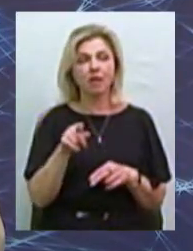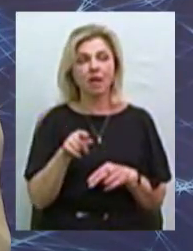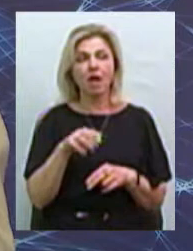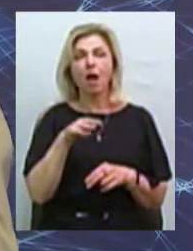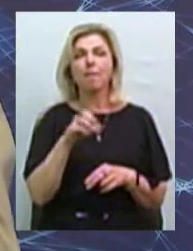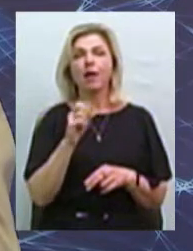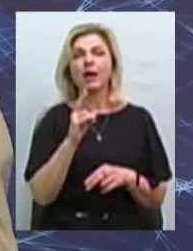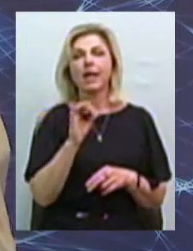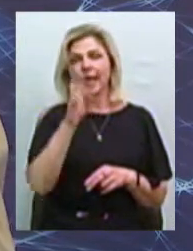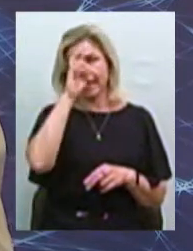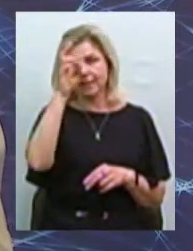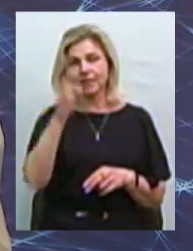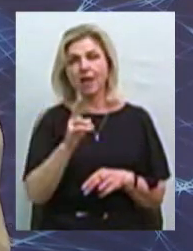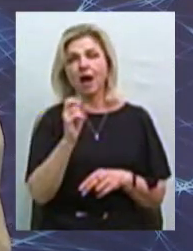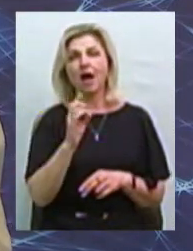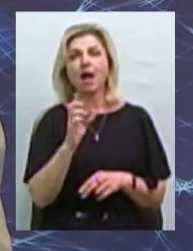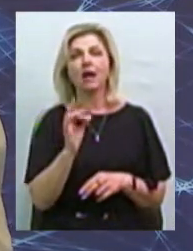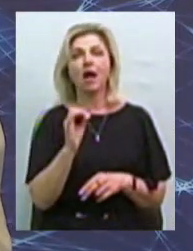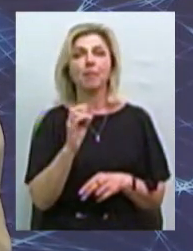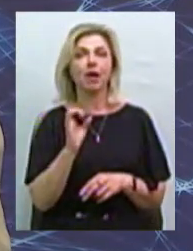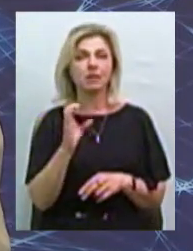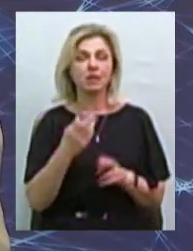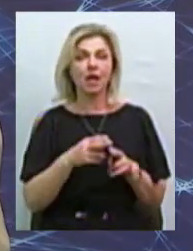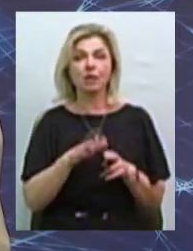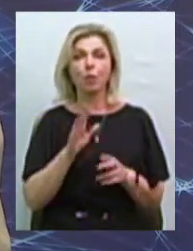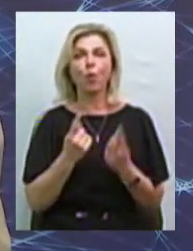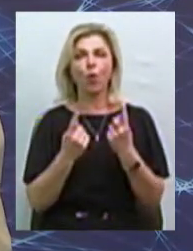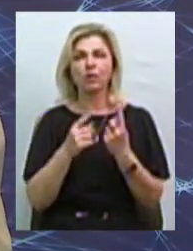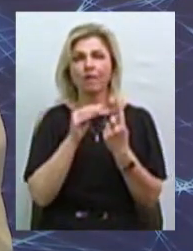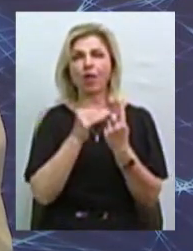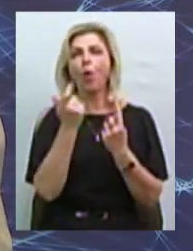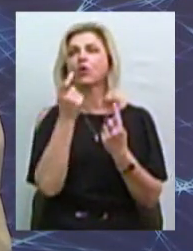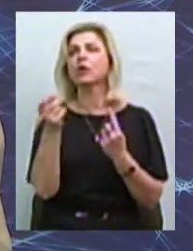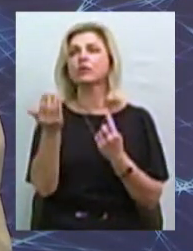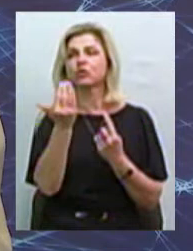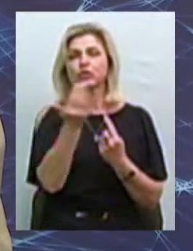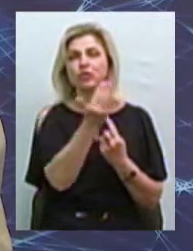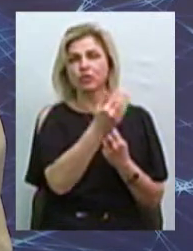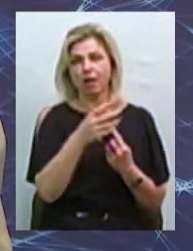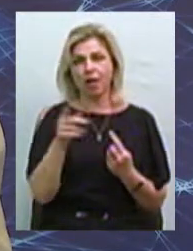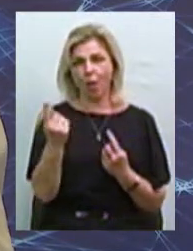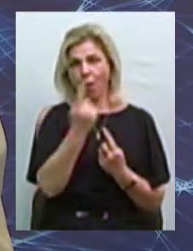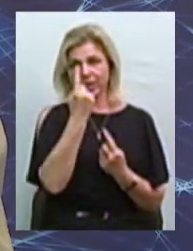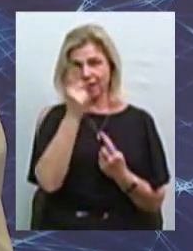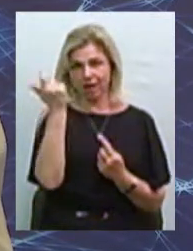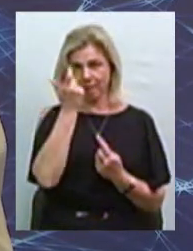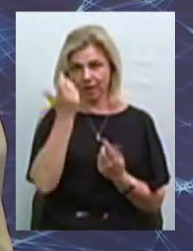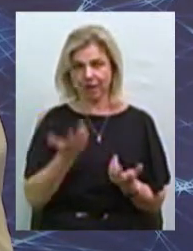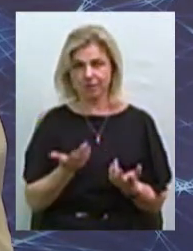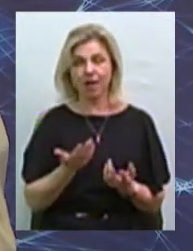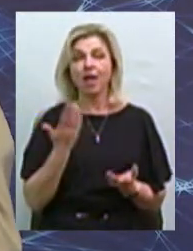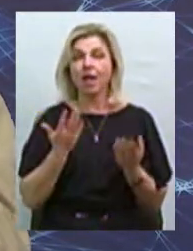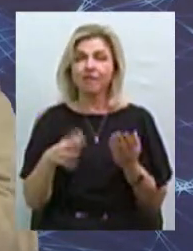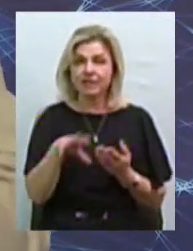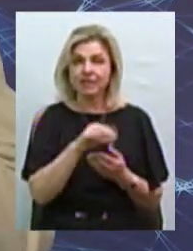чиї і так далі, далі, далі. І все це буде один Маркіз. А якщо там буде один Маркіз, то все